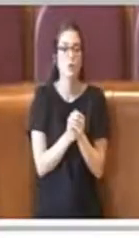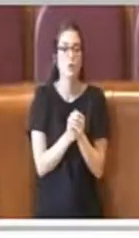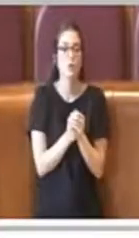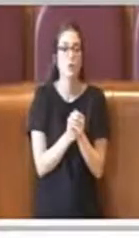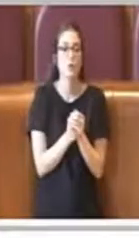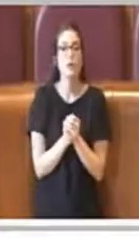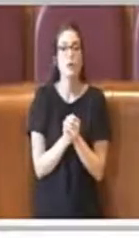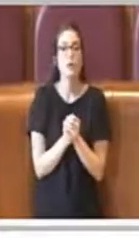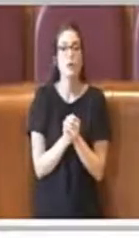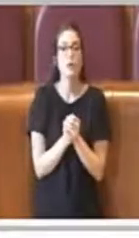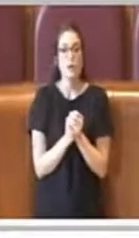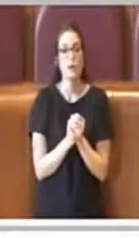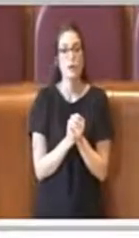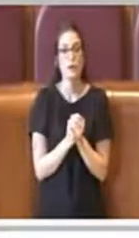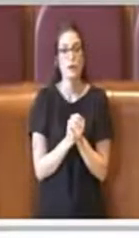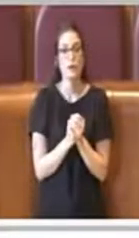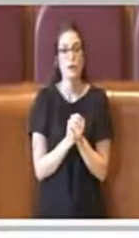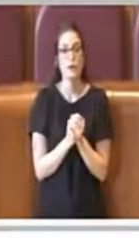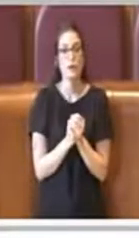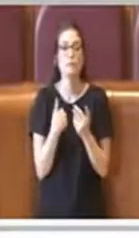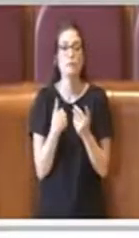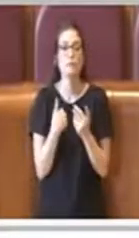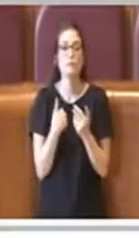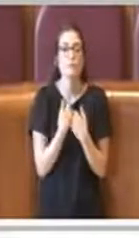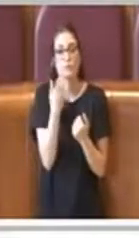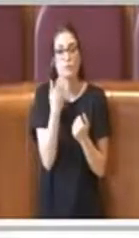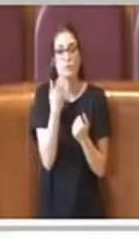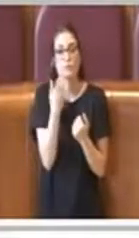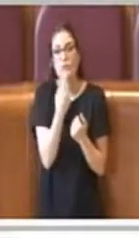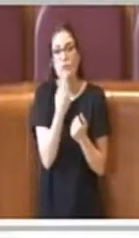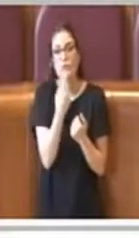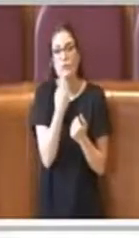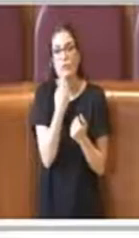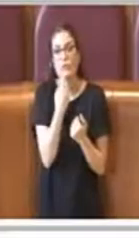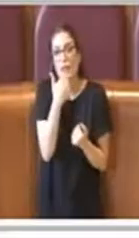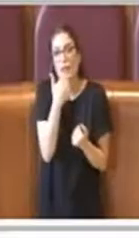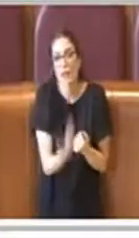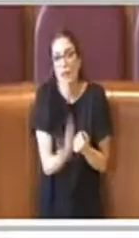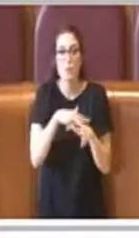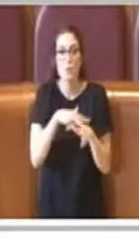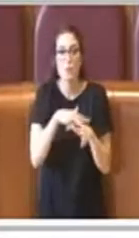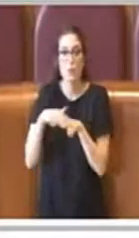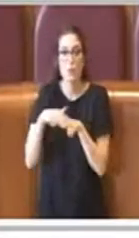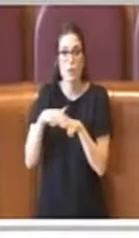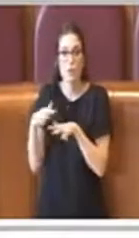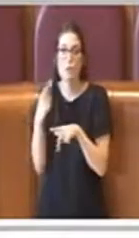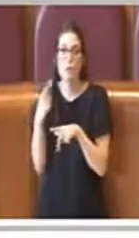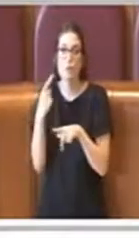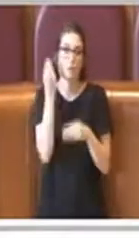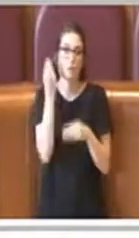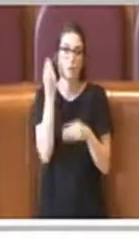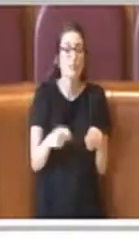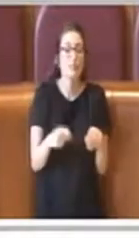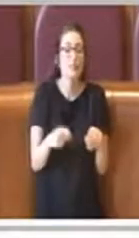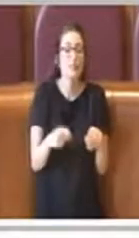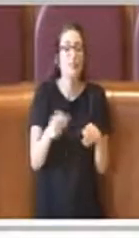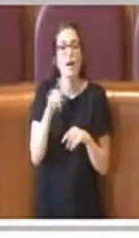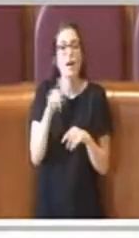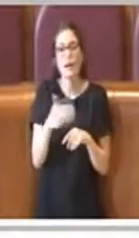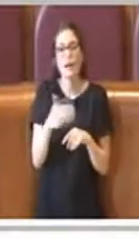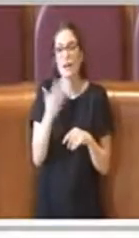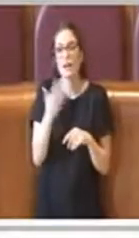con gli emendamenti. Quindi fondamentalmente ci tenevo a ringraziare i municipi, ripeto per queste